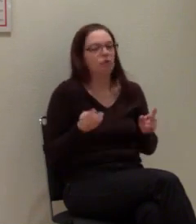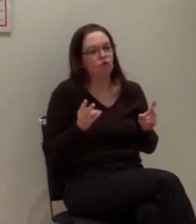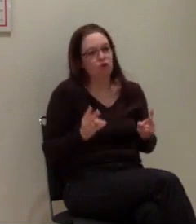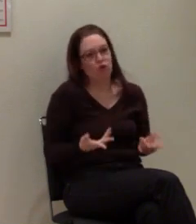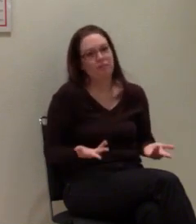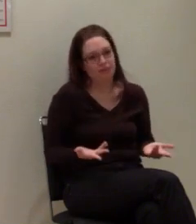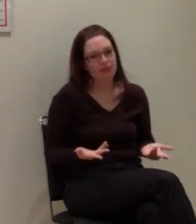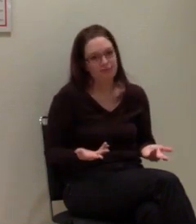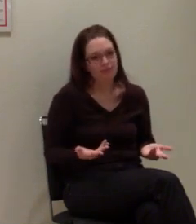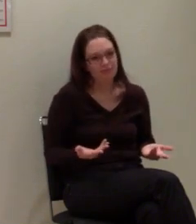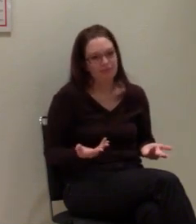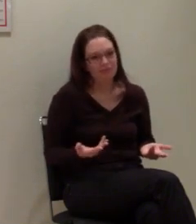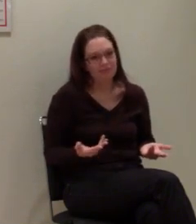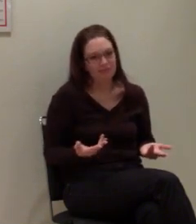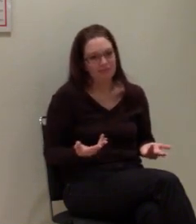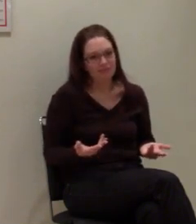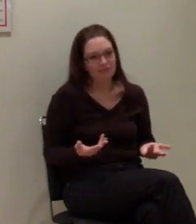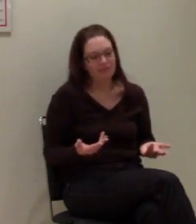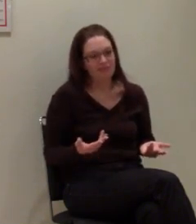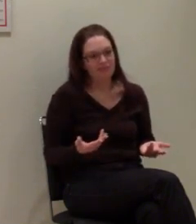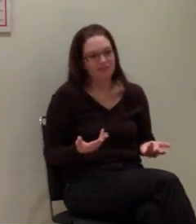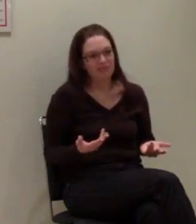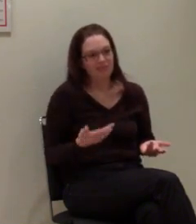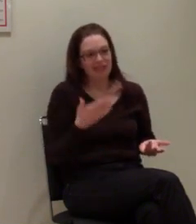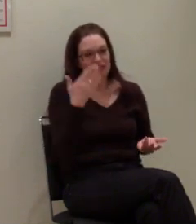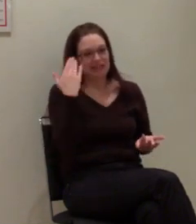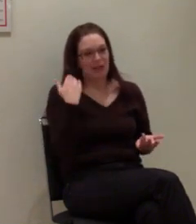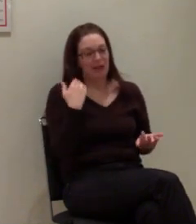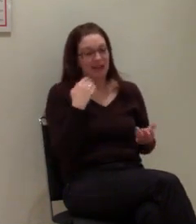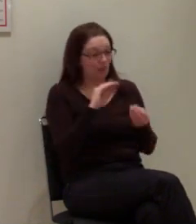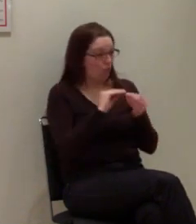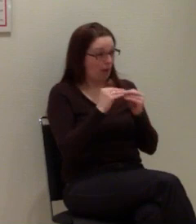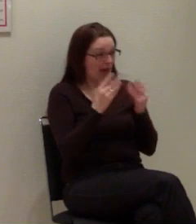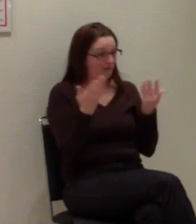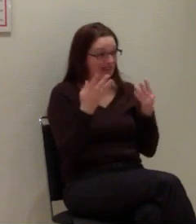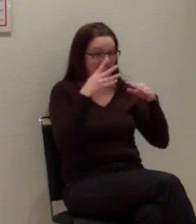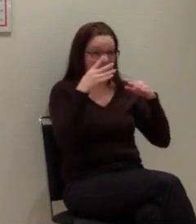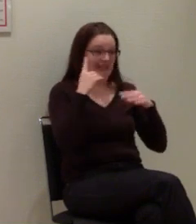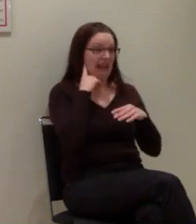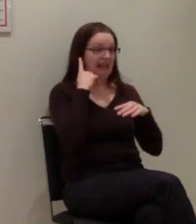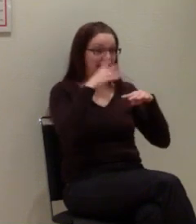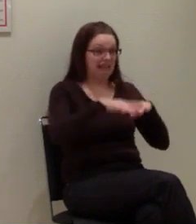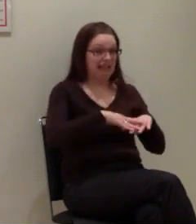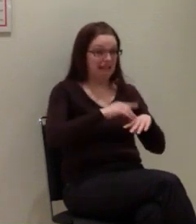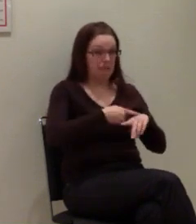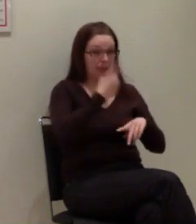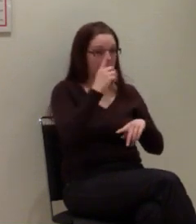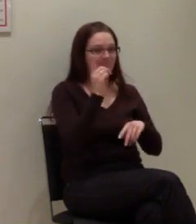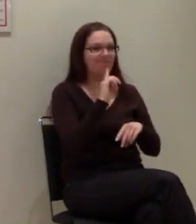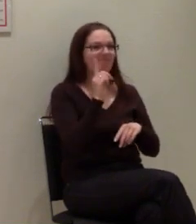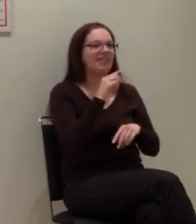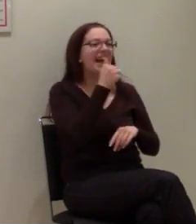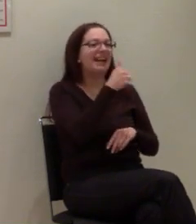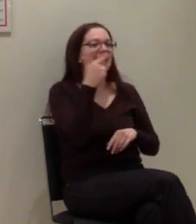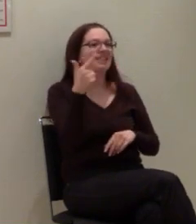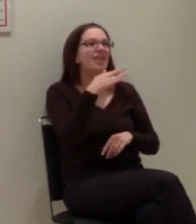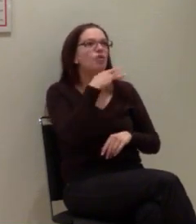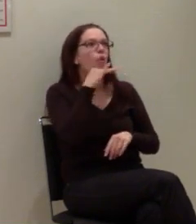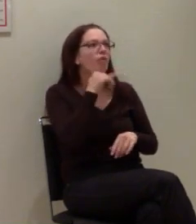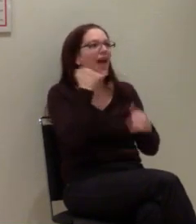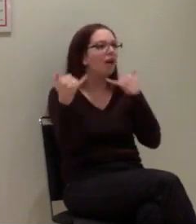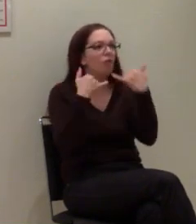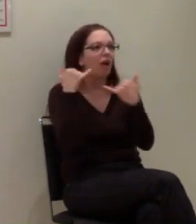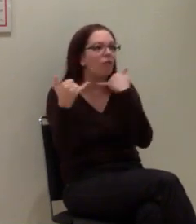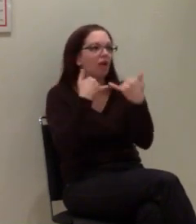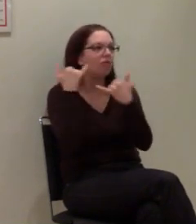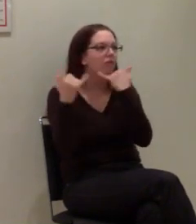weiß, falsch ist. Das Problem war nicht, dass die Handynetze überlastet waren, sondern die 112 war überlastet. Die konnten den